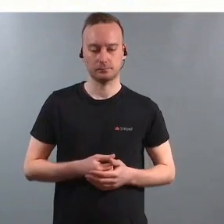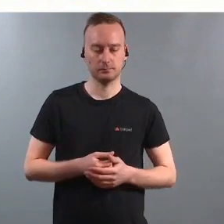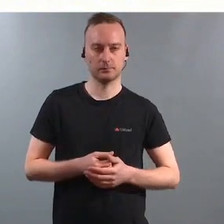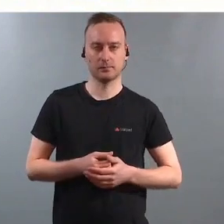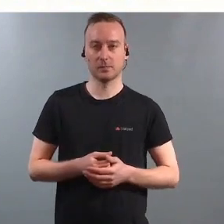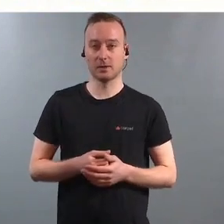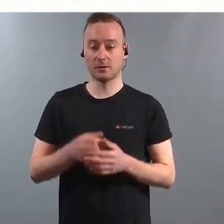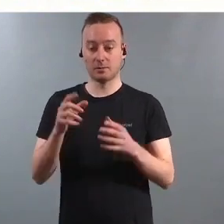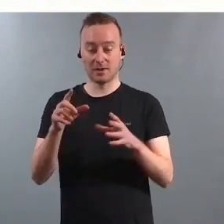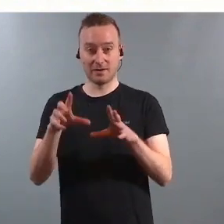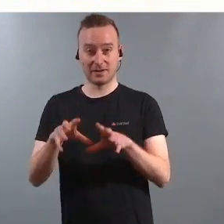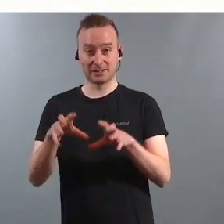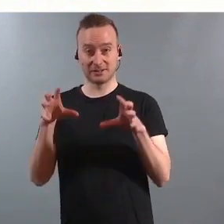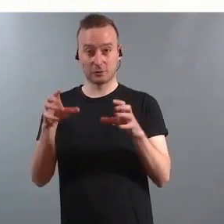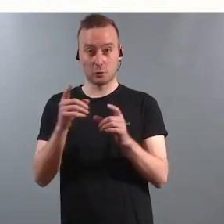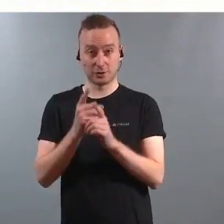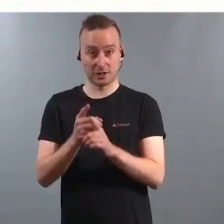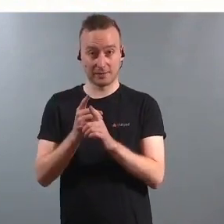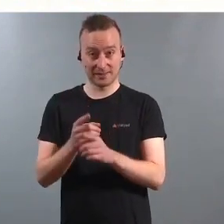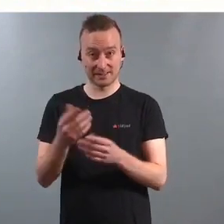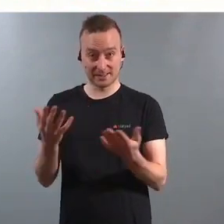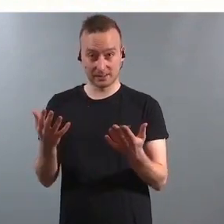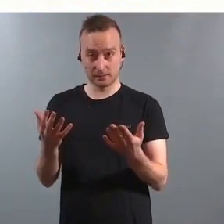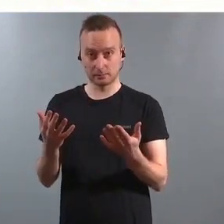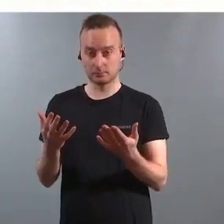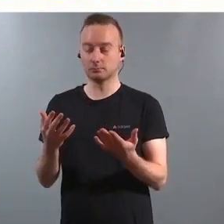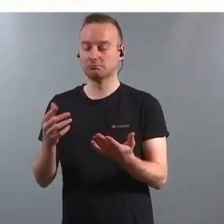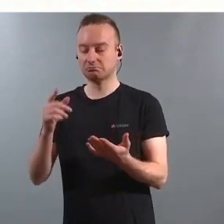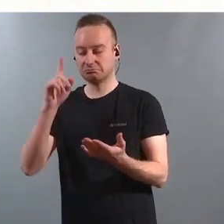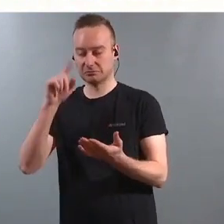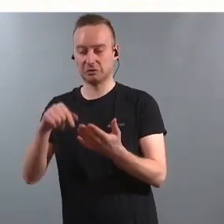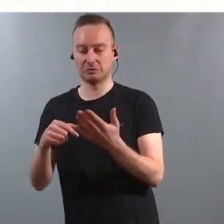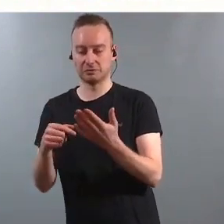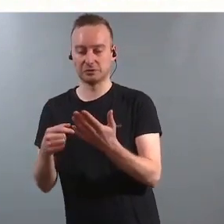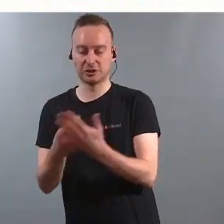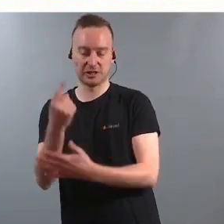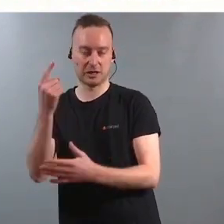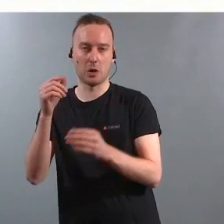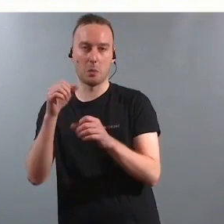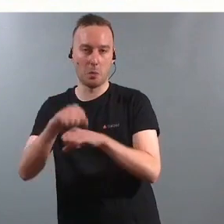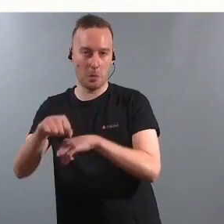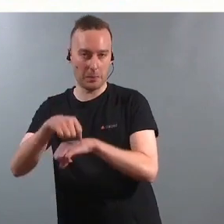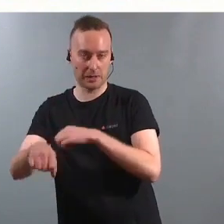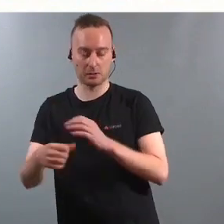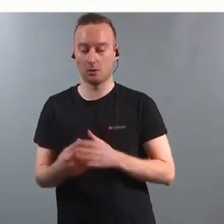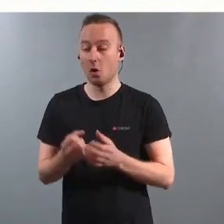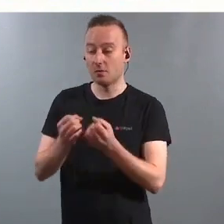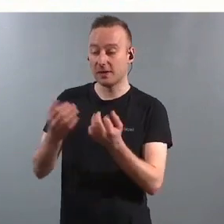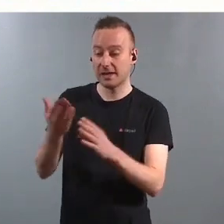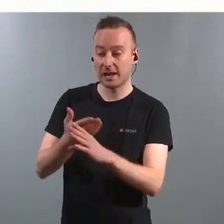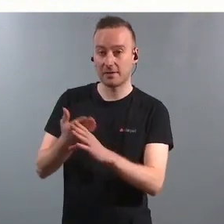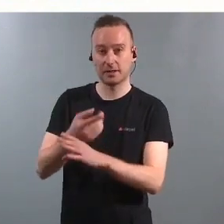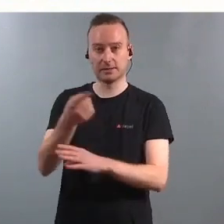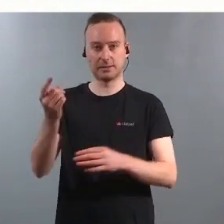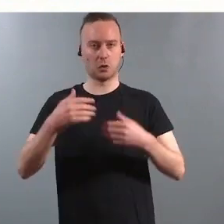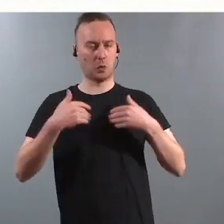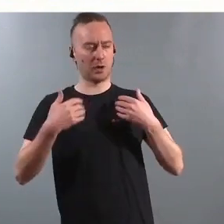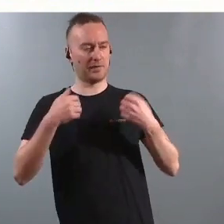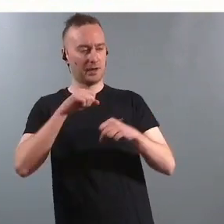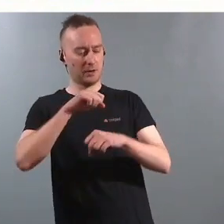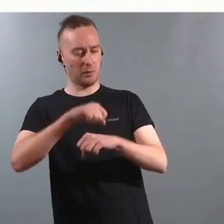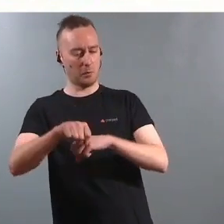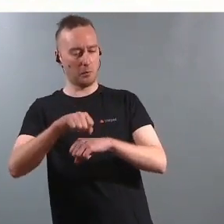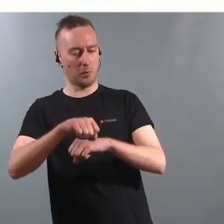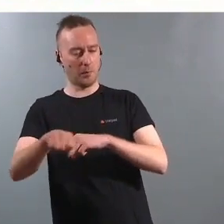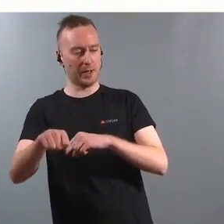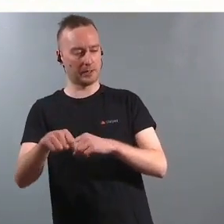lavene forventningene seg til uttrykk for mobbing. at flere elever fortalte oss at de hadde en opplevelse av å bli mobba av